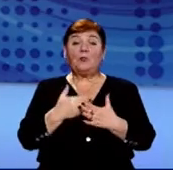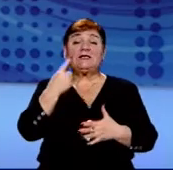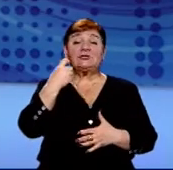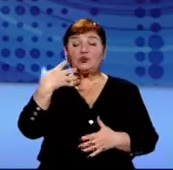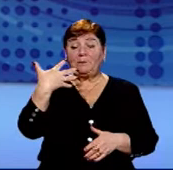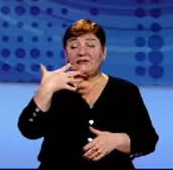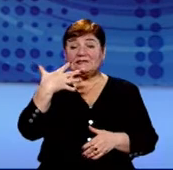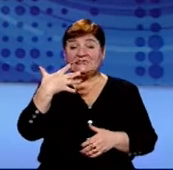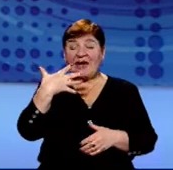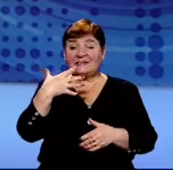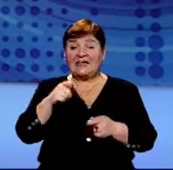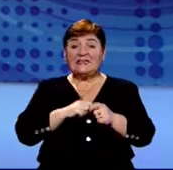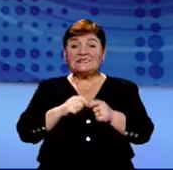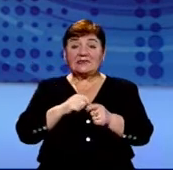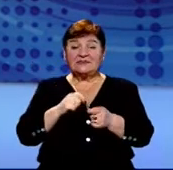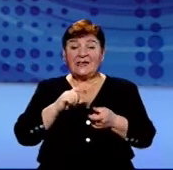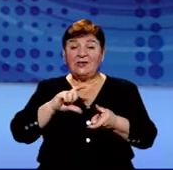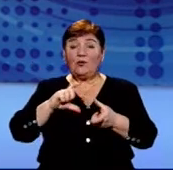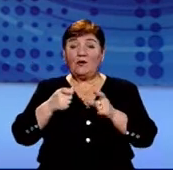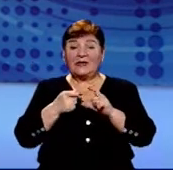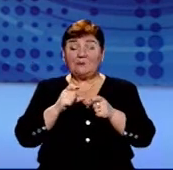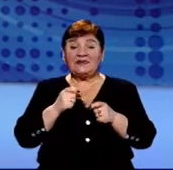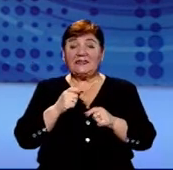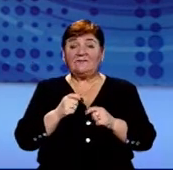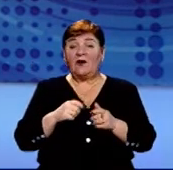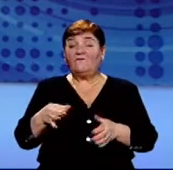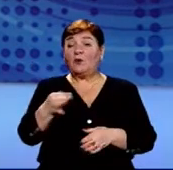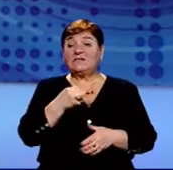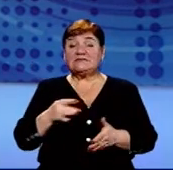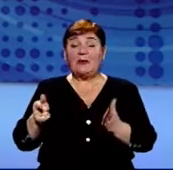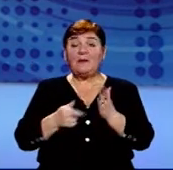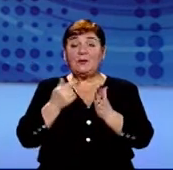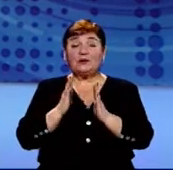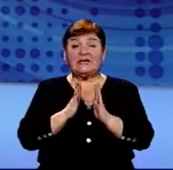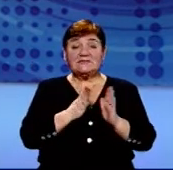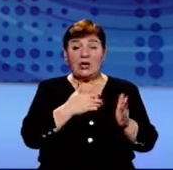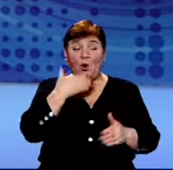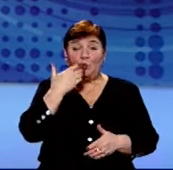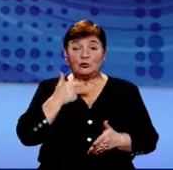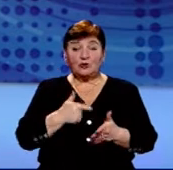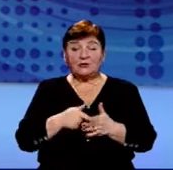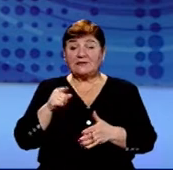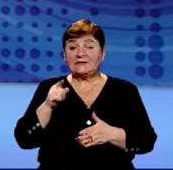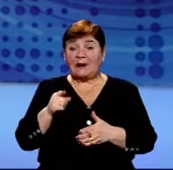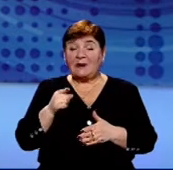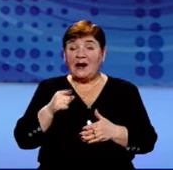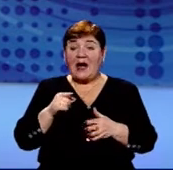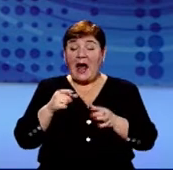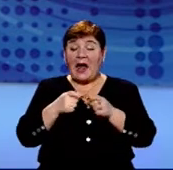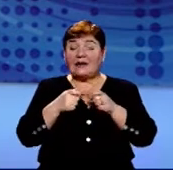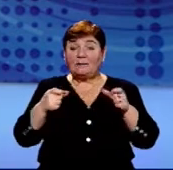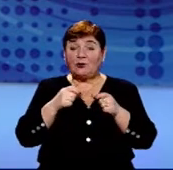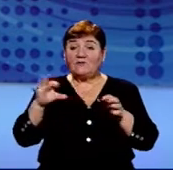клаптикових листівок з текстилю представила сьогодні Ірина Лукашенко в обесній бібліотеці в Ужгороді. Майстрання займається клаптиковим шиттям і